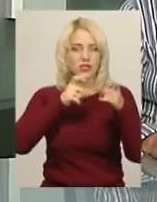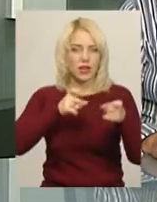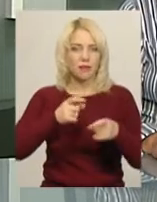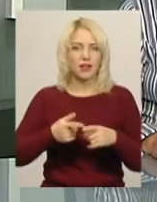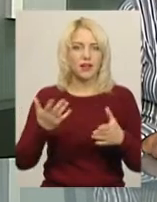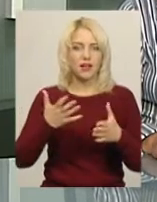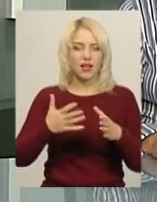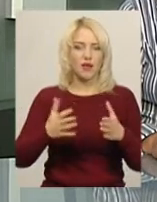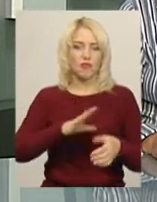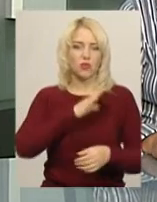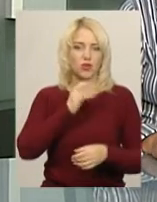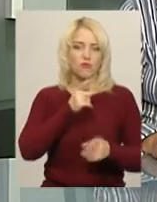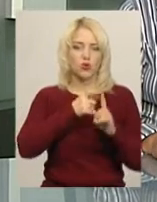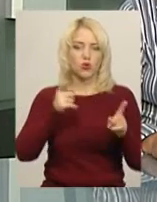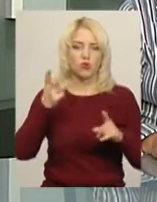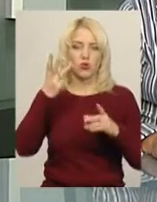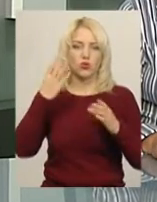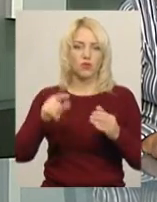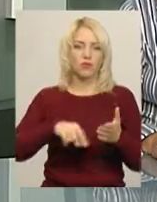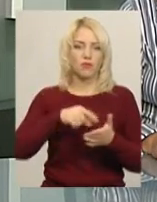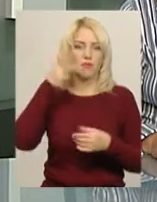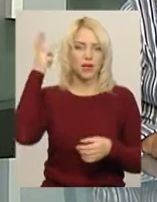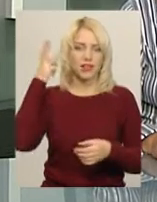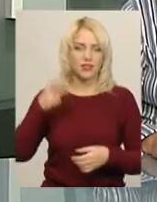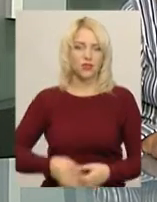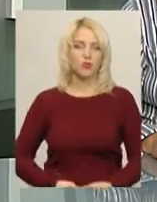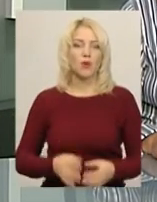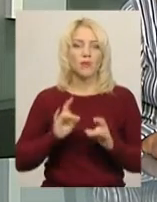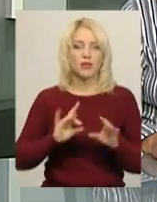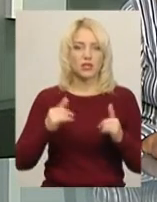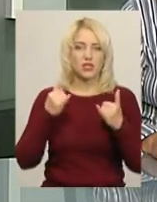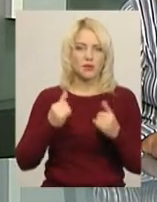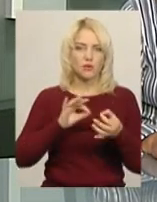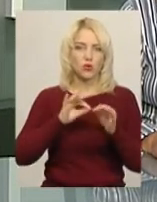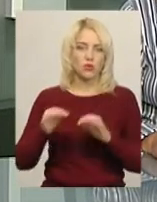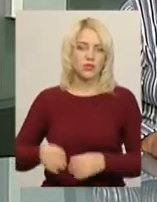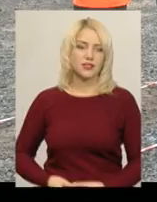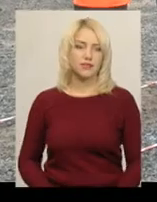Які відбувалися впродовж трьох днів у Хмельницькому Тетяна Ворожцова розповість подробиці змагань